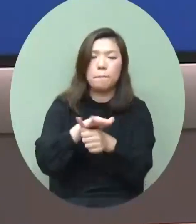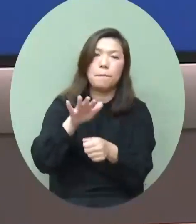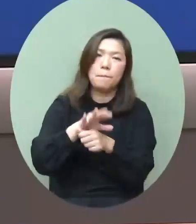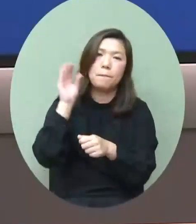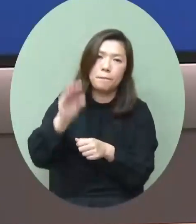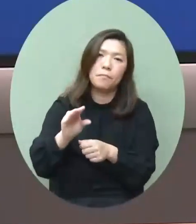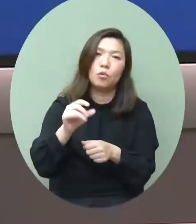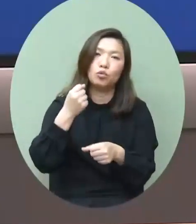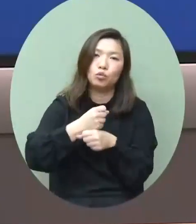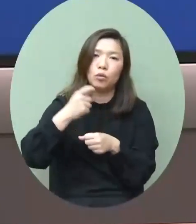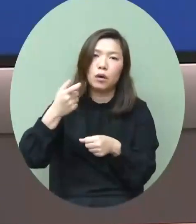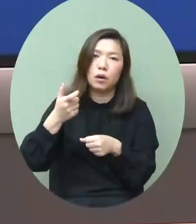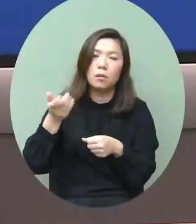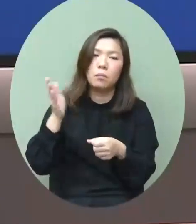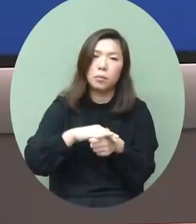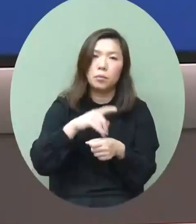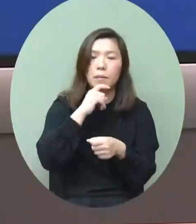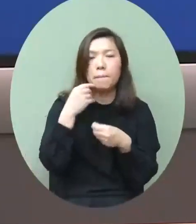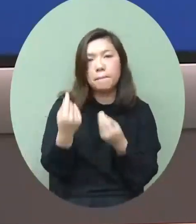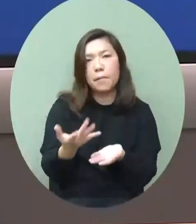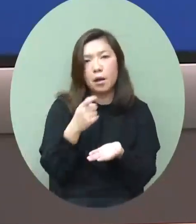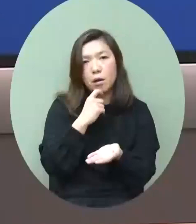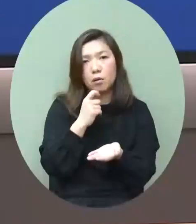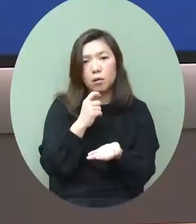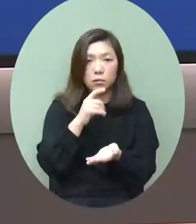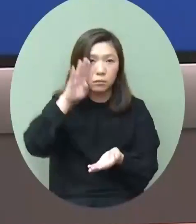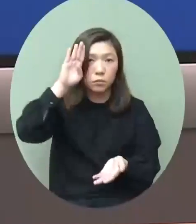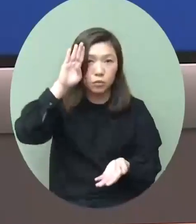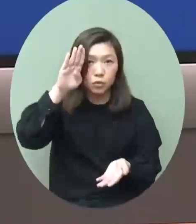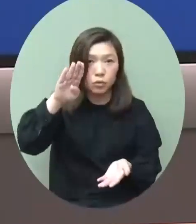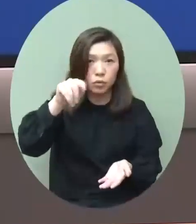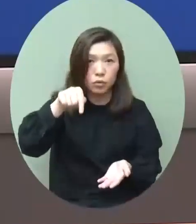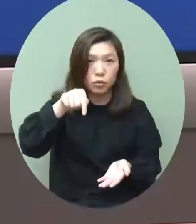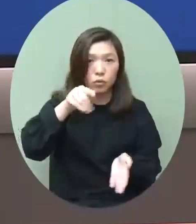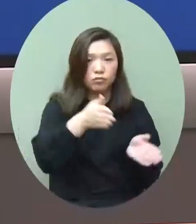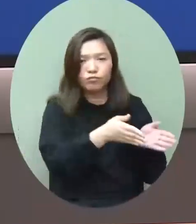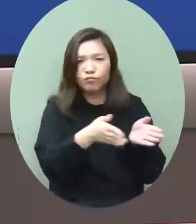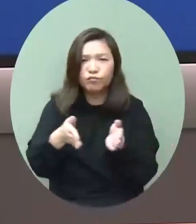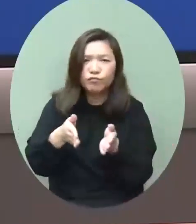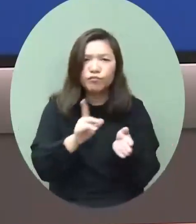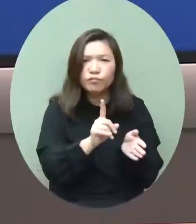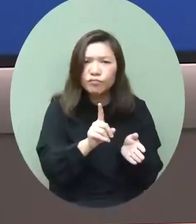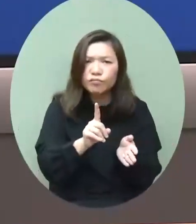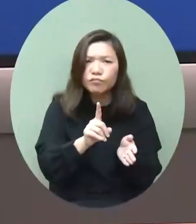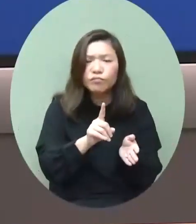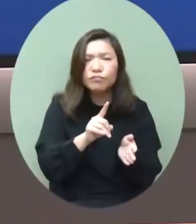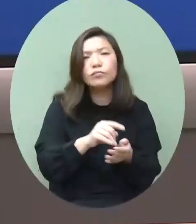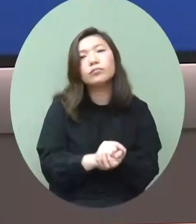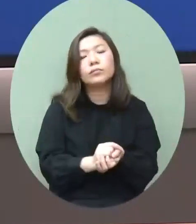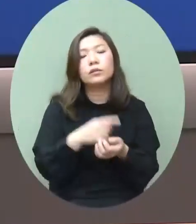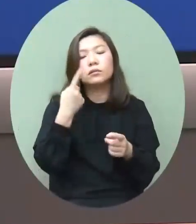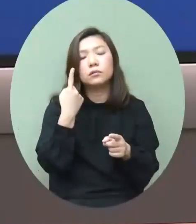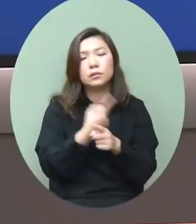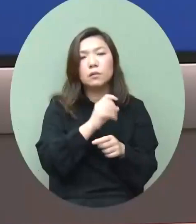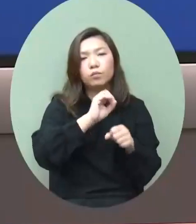有工資補貼的究竟接下來的路線圖是怎樣這個一定